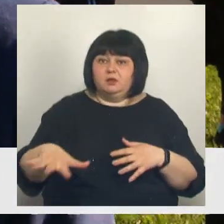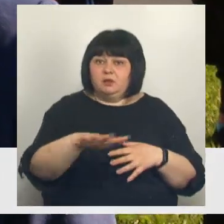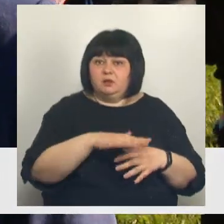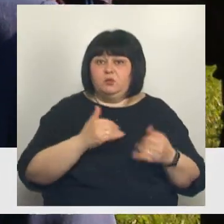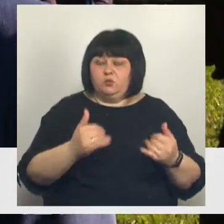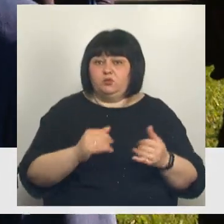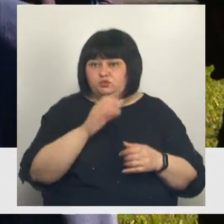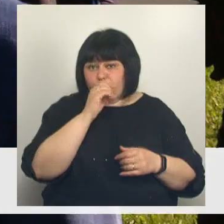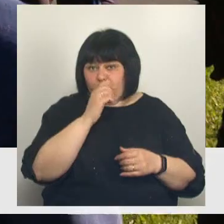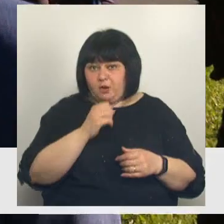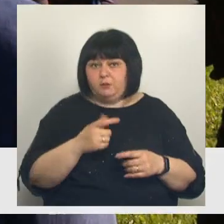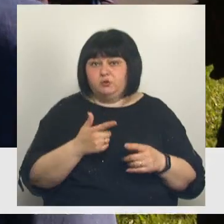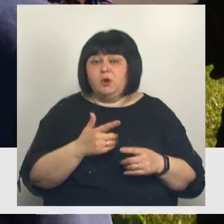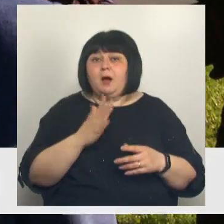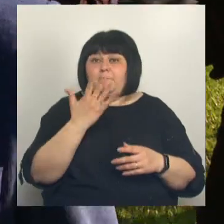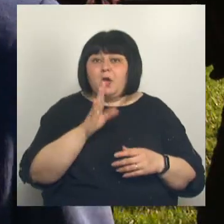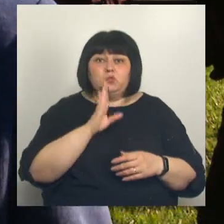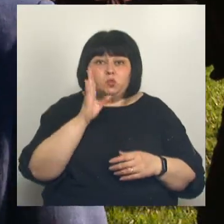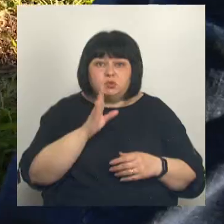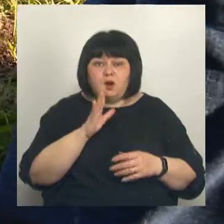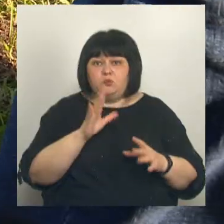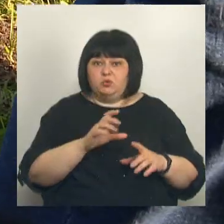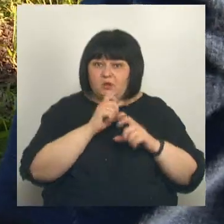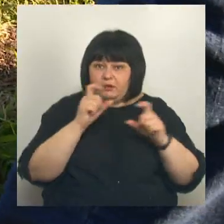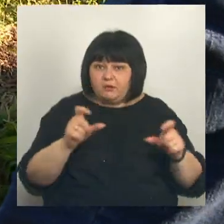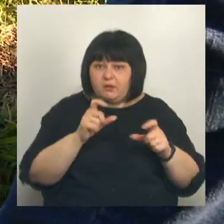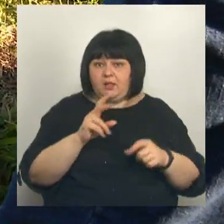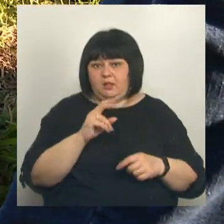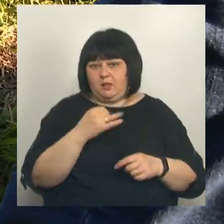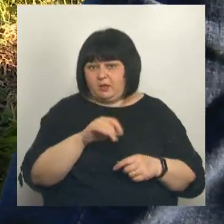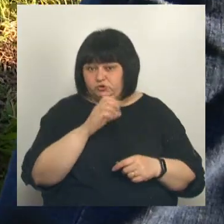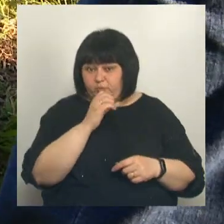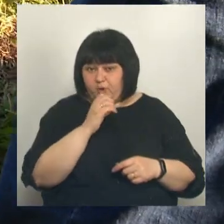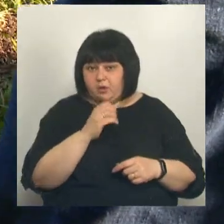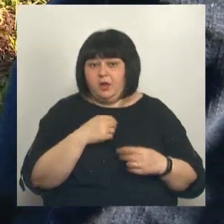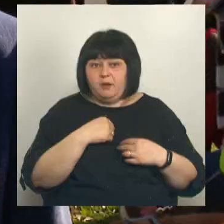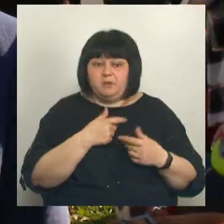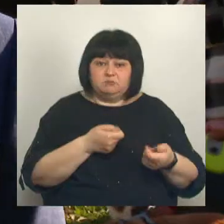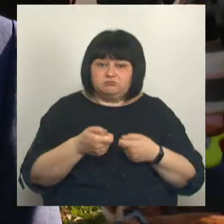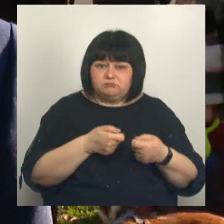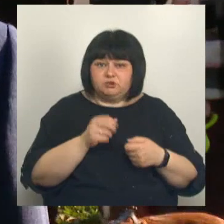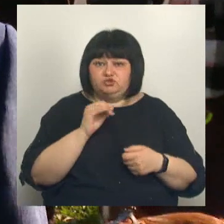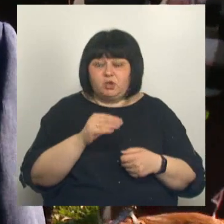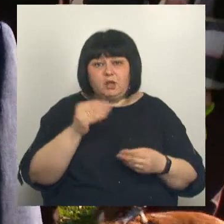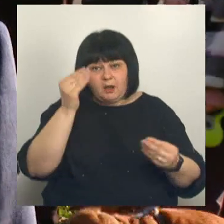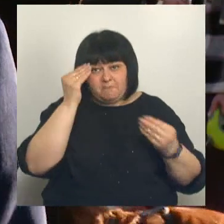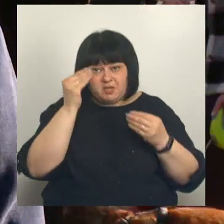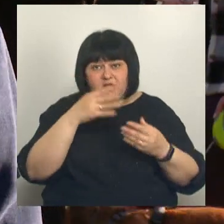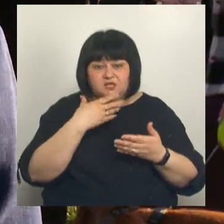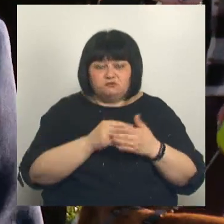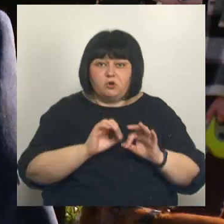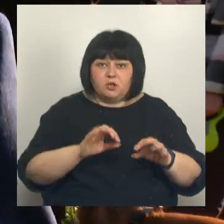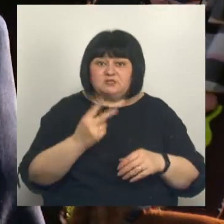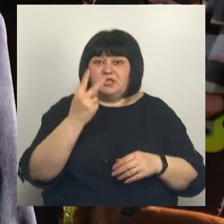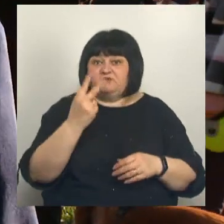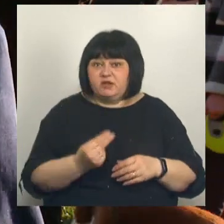собак. Потому что в 5 утра будет постоянно лайстает. Чат есть, мы в чате общаемся, люди свое мнение выражают. Вот за два